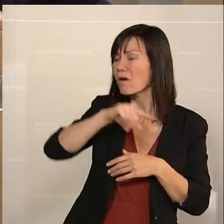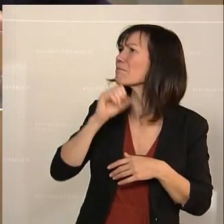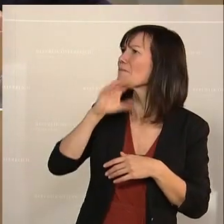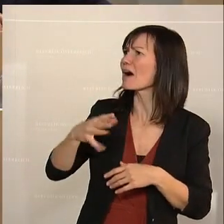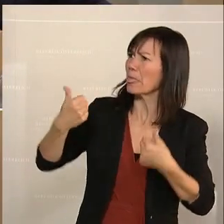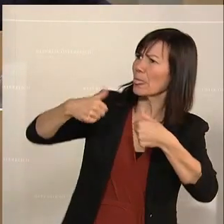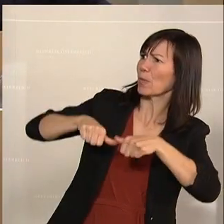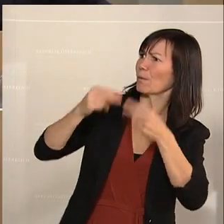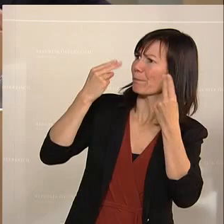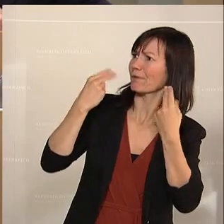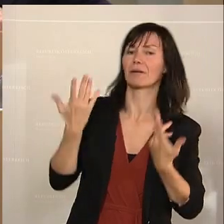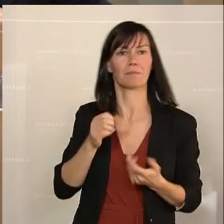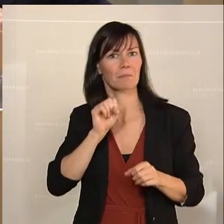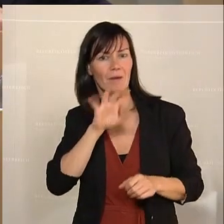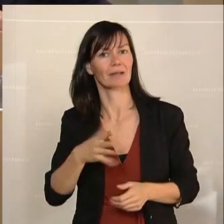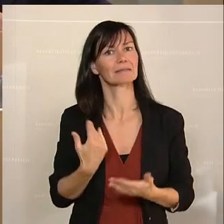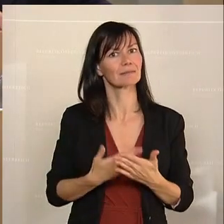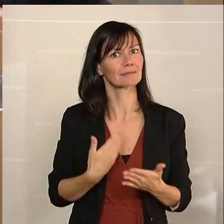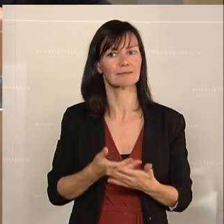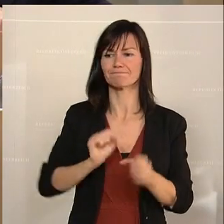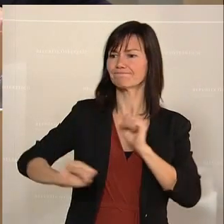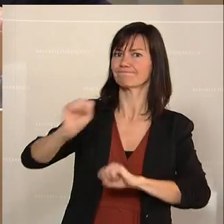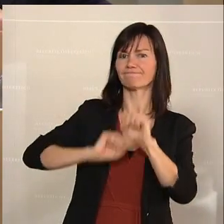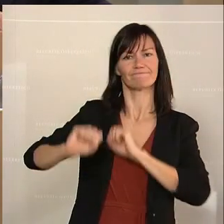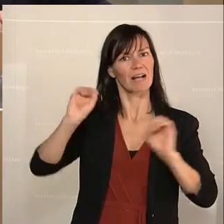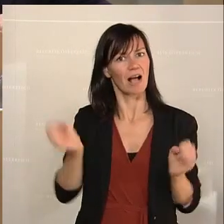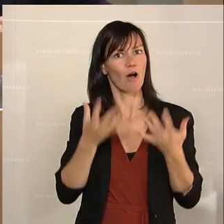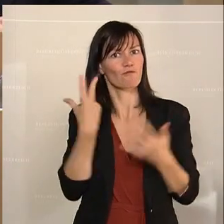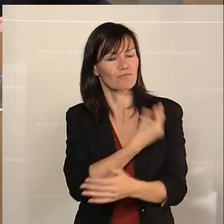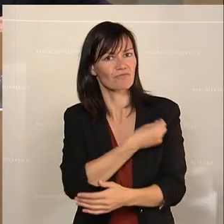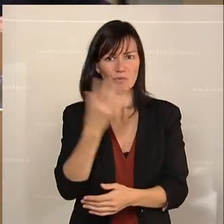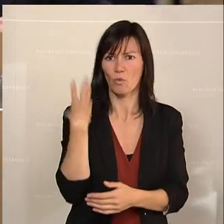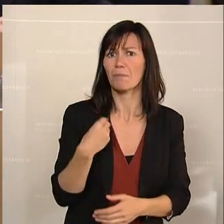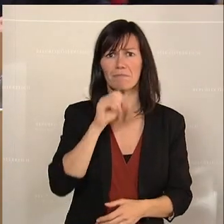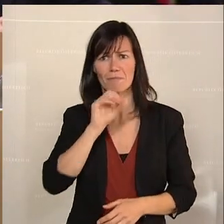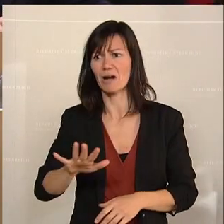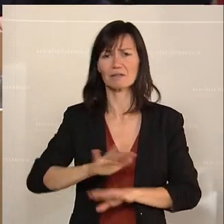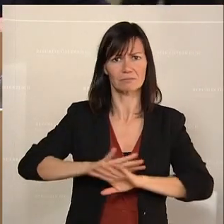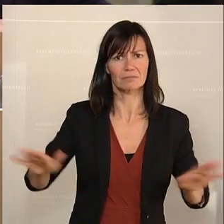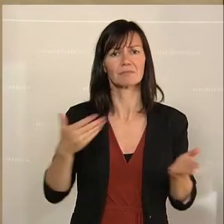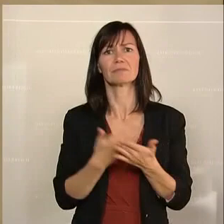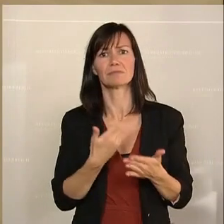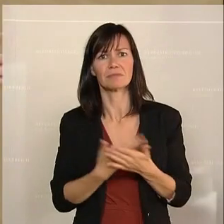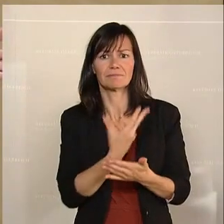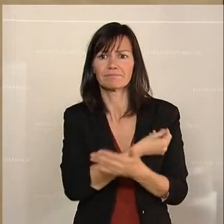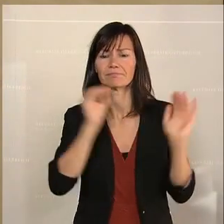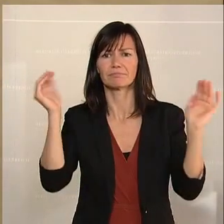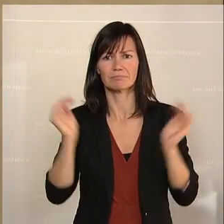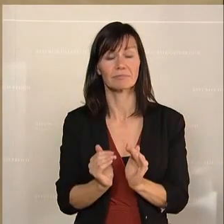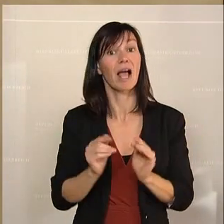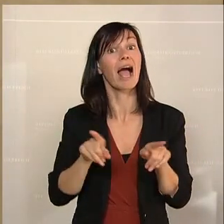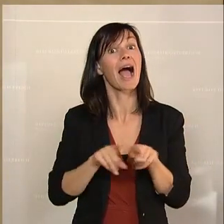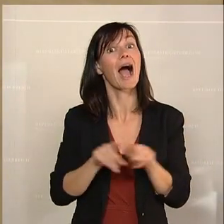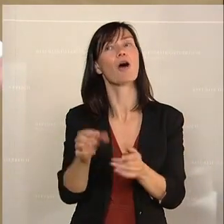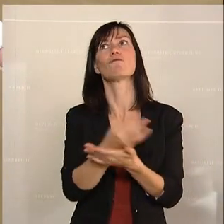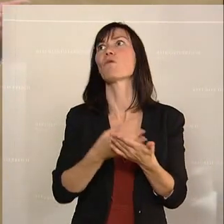darum sagen sie ja, sie gehen nicht mehr auffrischen und darum werden die Zahlen auch immer weniger. Selbst das große Vorbild Biden hat gesagt, die Pandemie